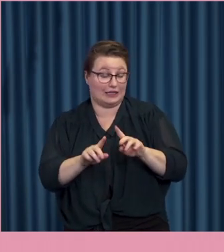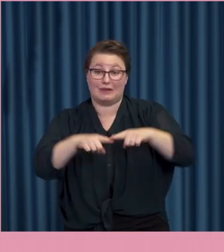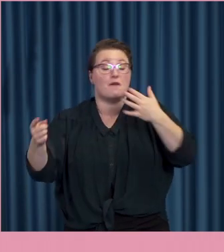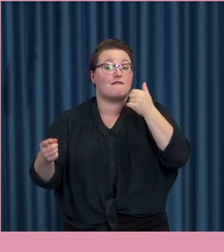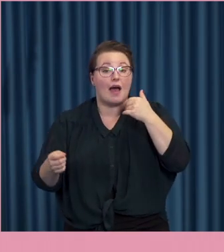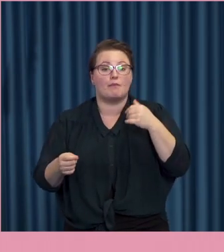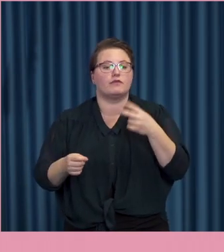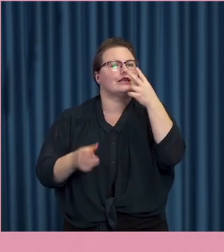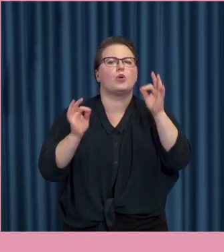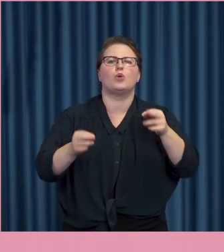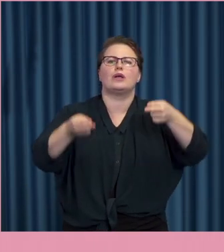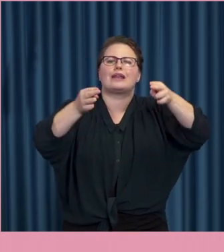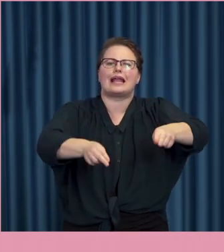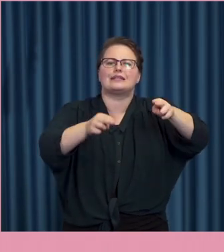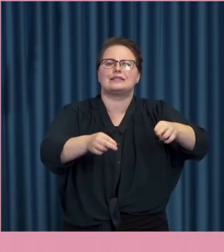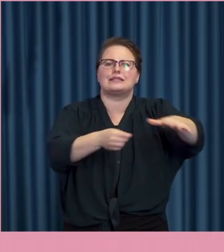rättsväsendet hanterade dem.